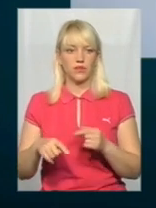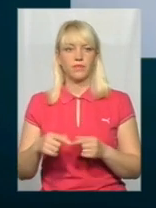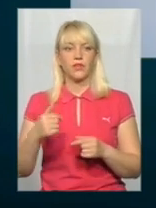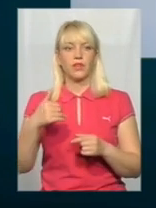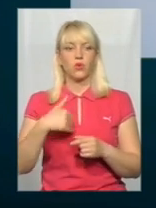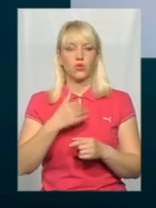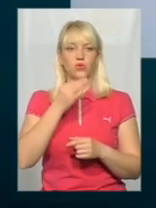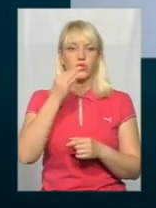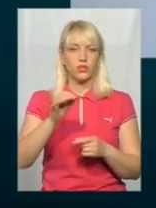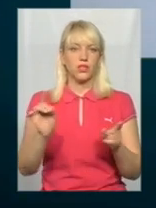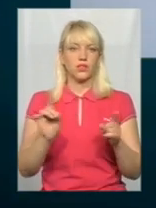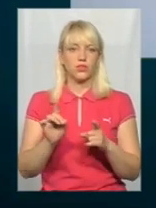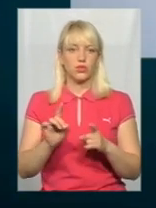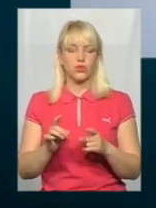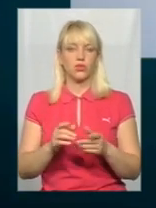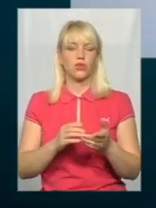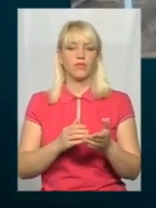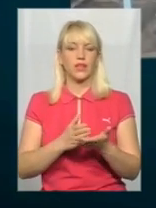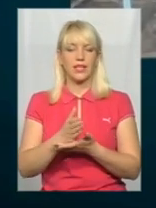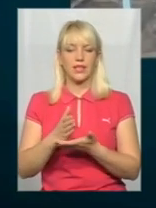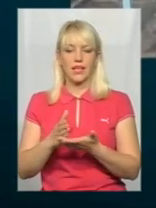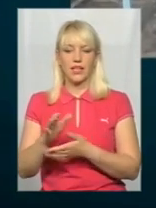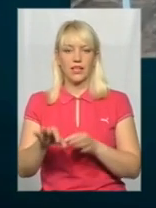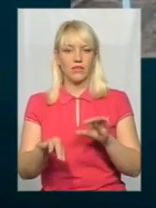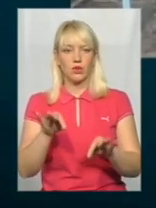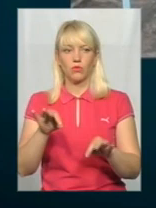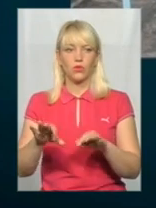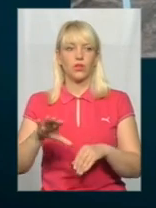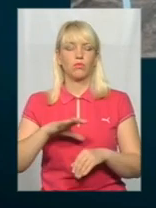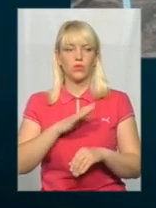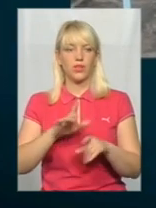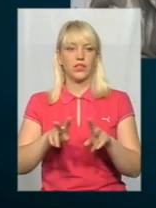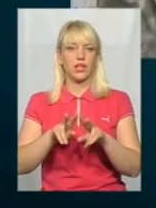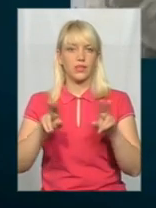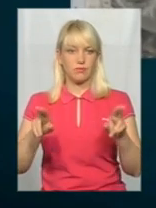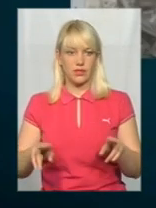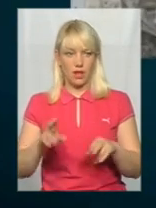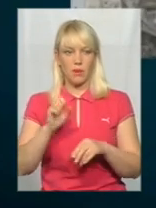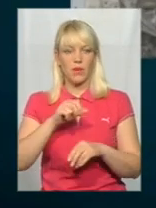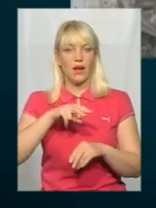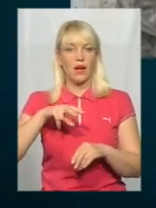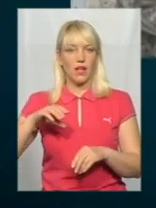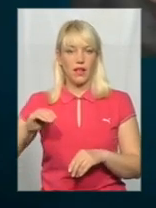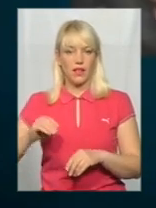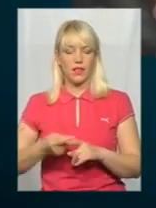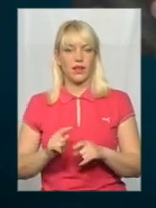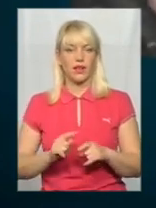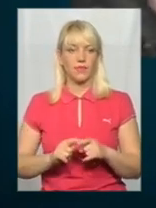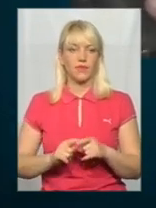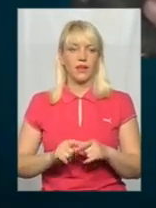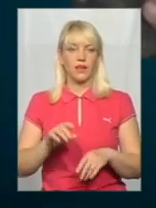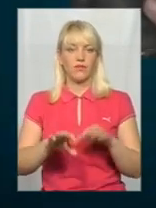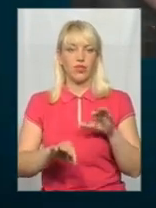сказати те, що при критерії відбору вони і були такими самими, але безпосередньо